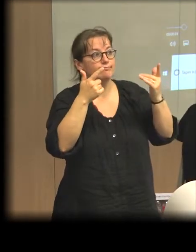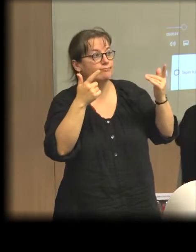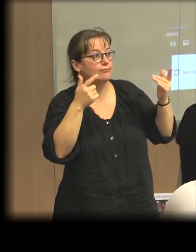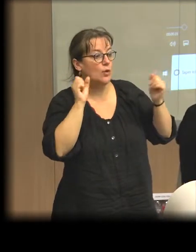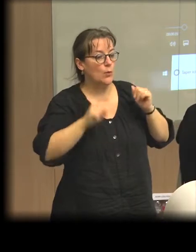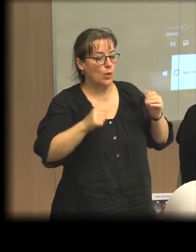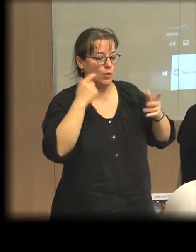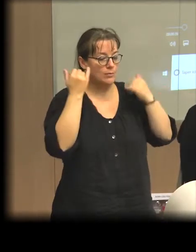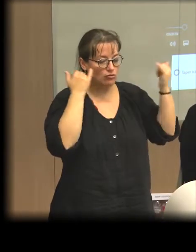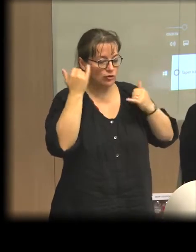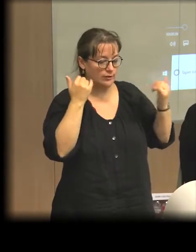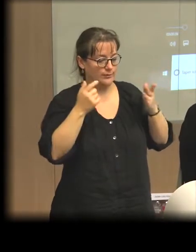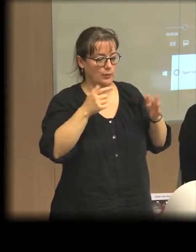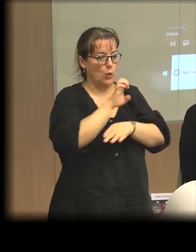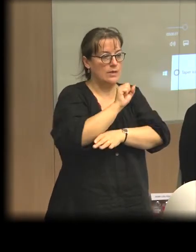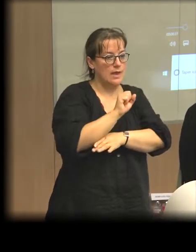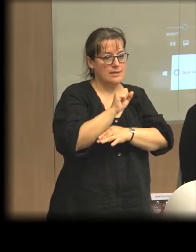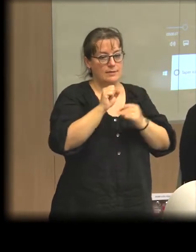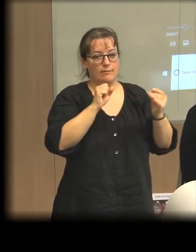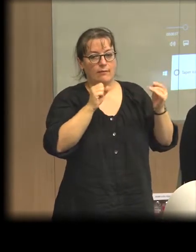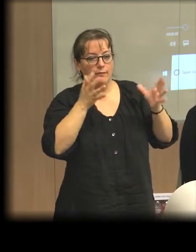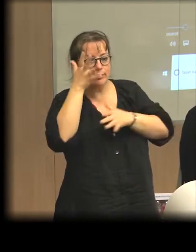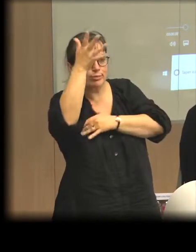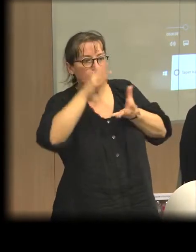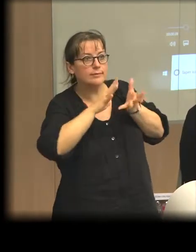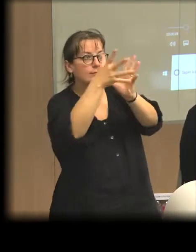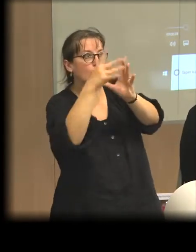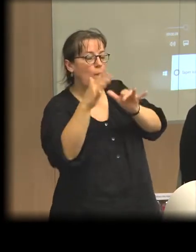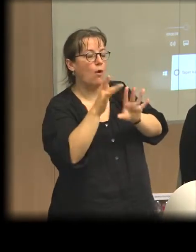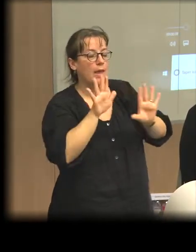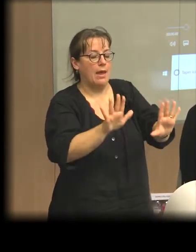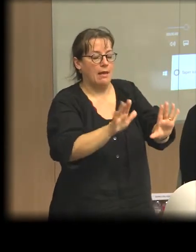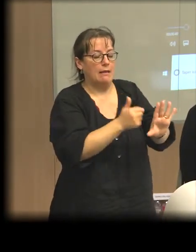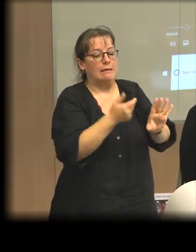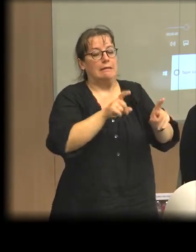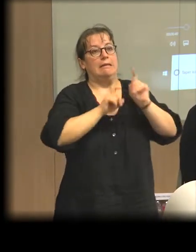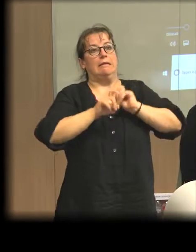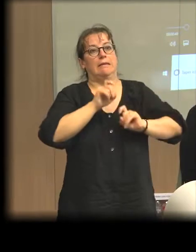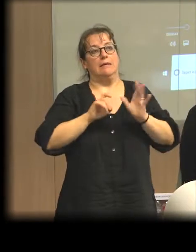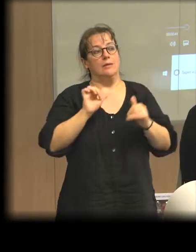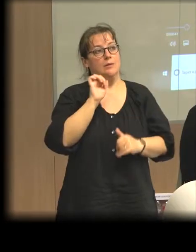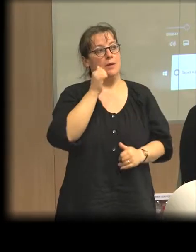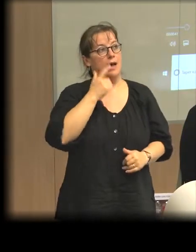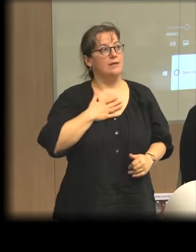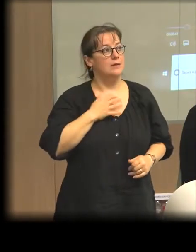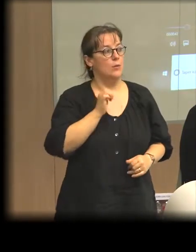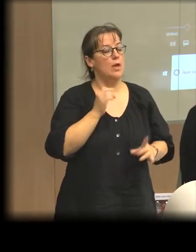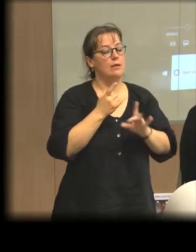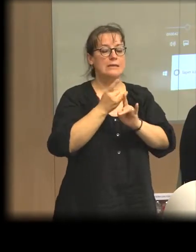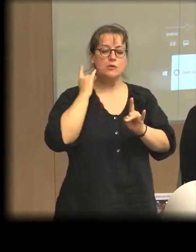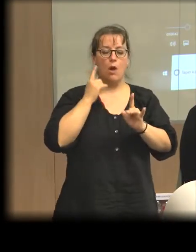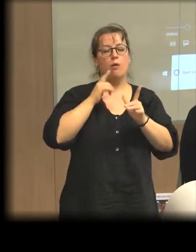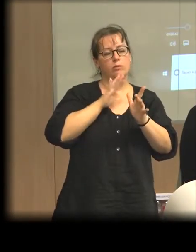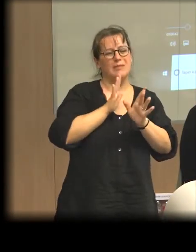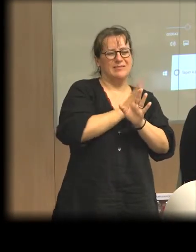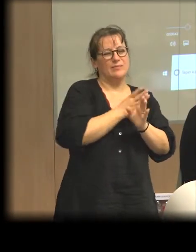'inscrire cette économie sociale et solidaire, je crois que c'est utile également de faire pas simplement le détour historique mais un